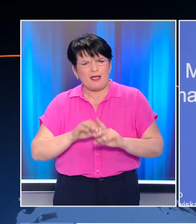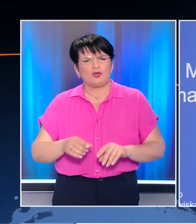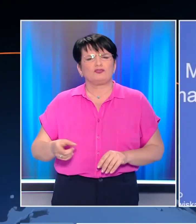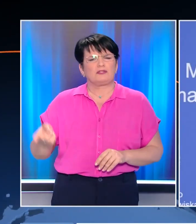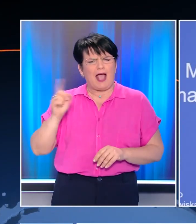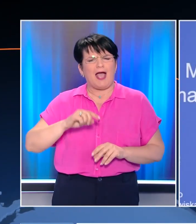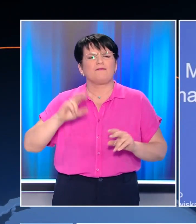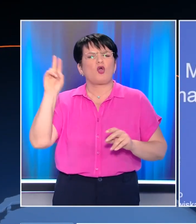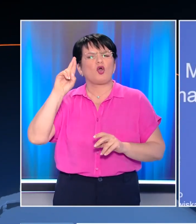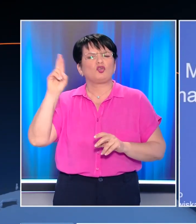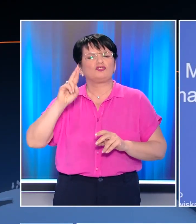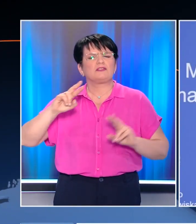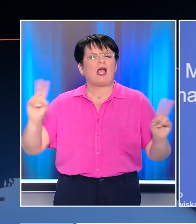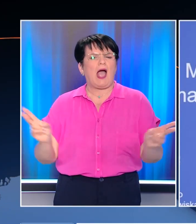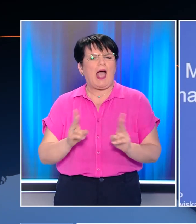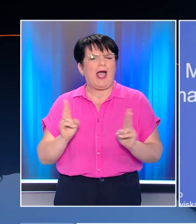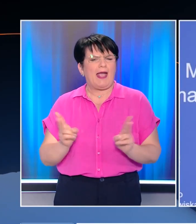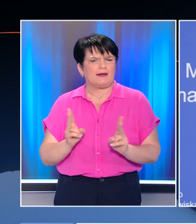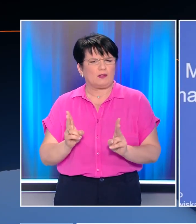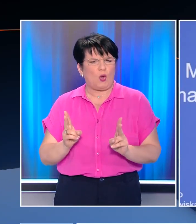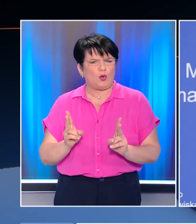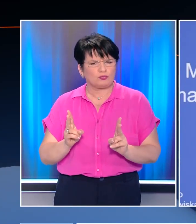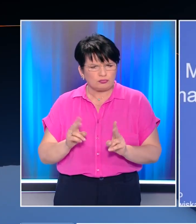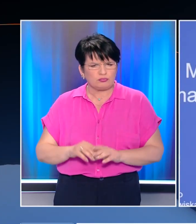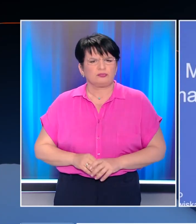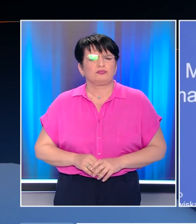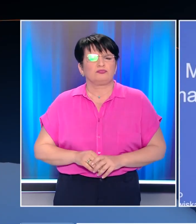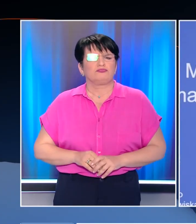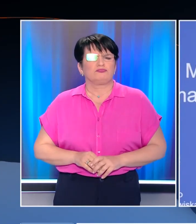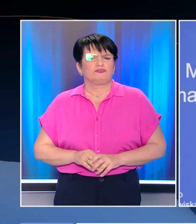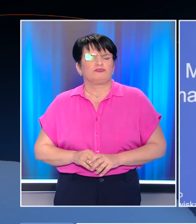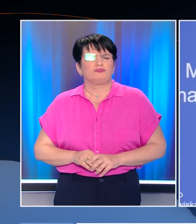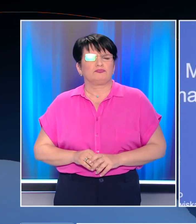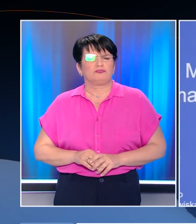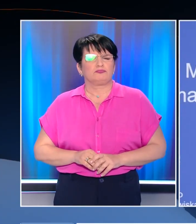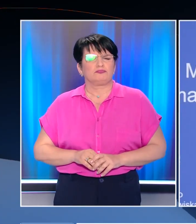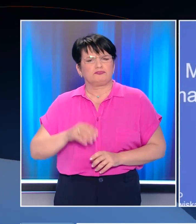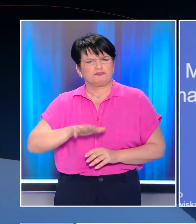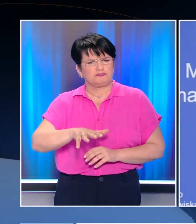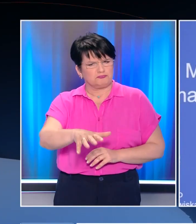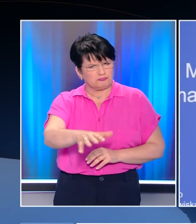Ελλάδα ότι μετά τη βόμβα που η Μόσχα ο πρωθυπουργός